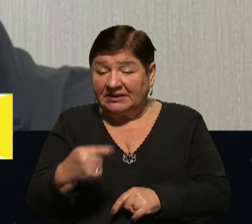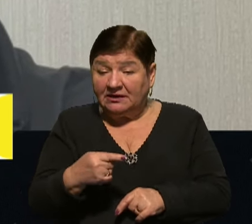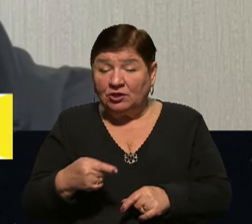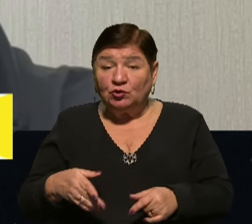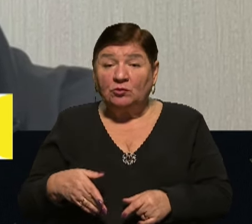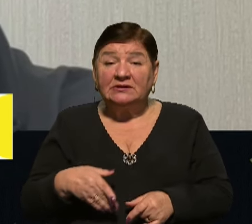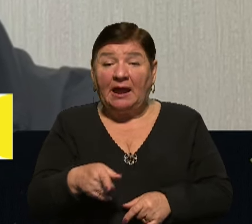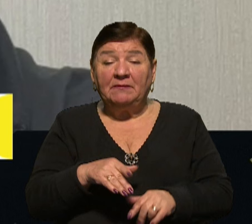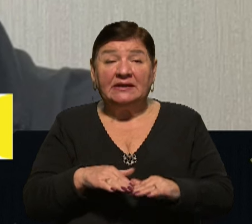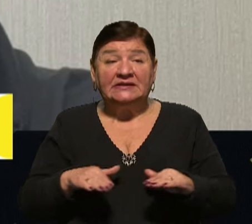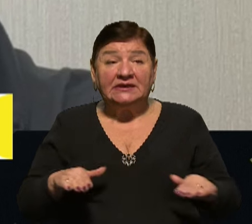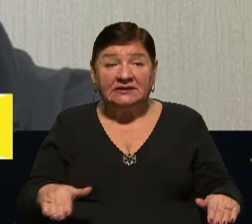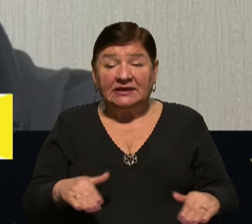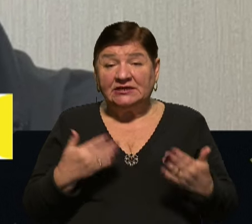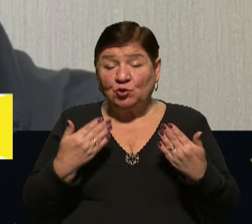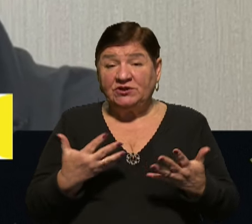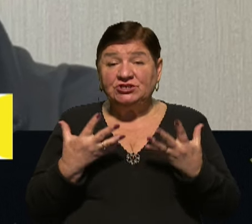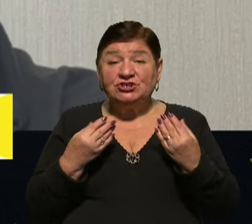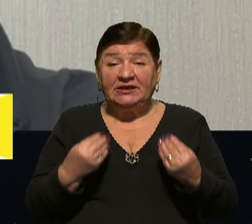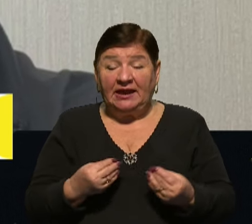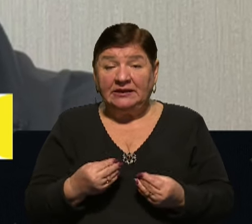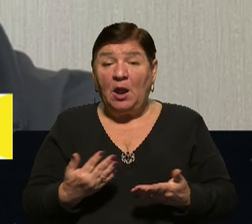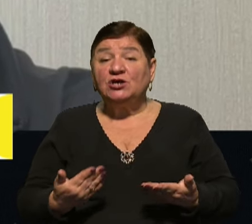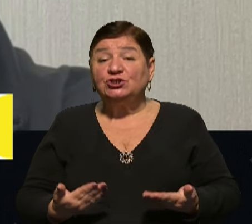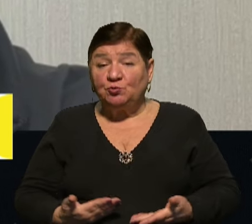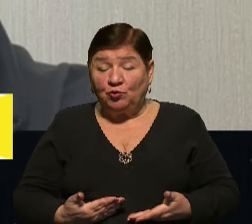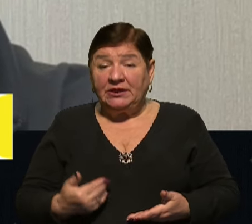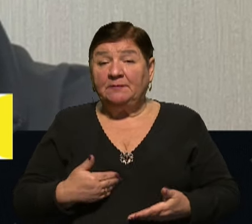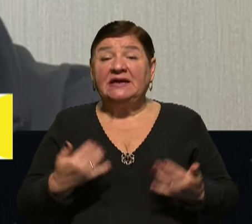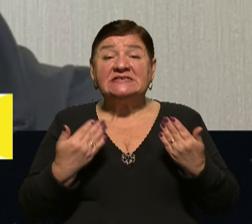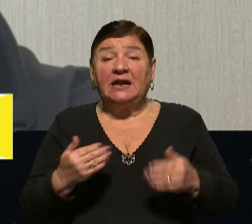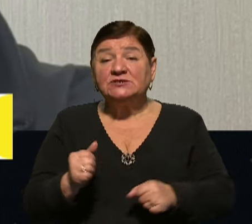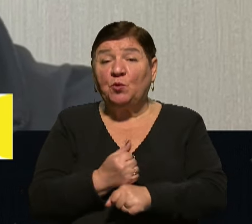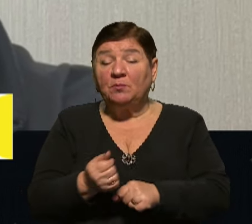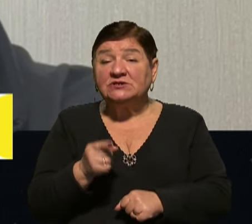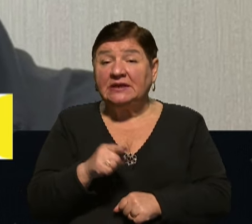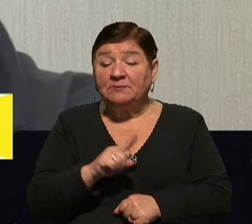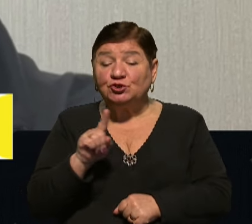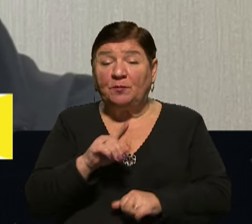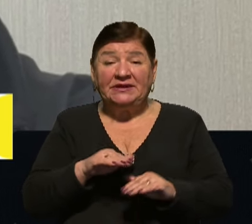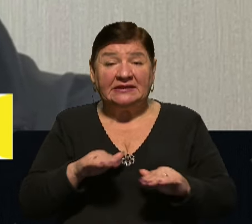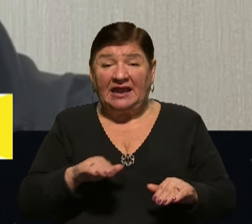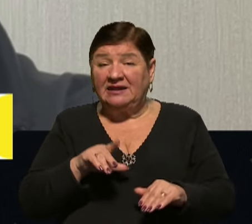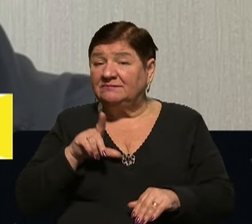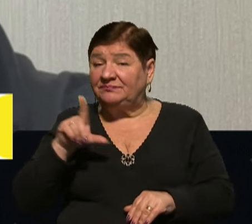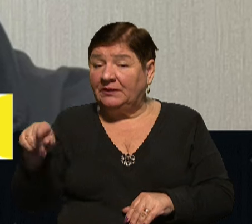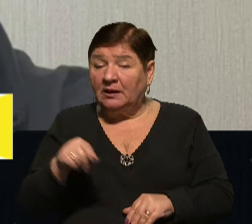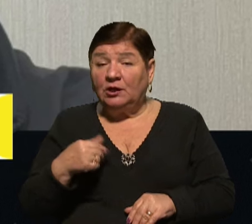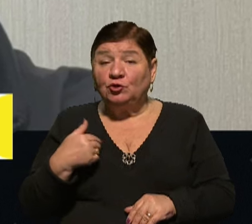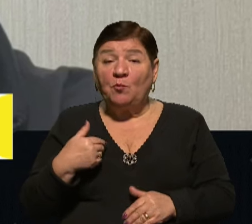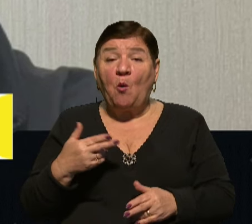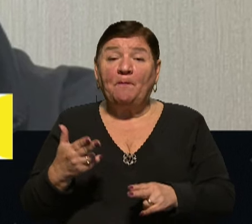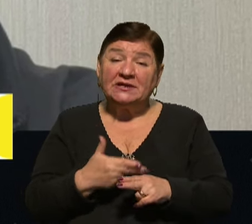І, до речі, там діти на сьогоднішній день ще проживають, і ми зараз боремося за те, щоб їх там не було. Тому, безумовно,